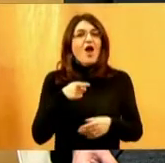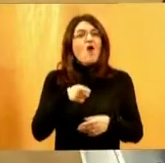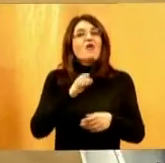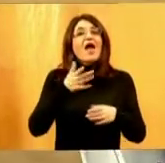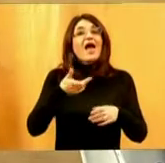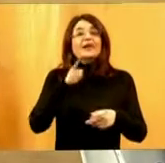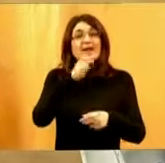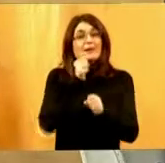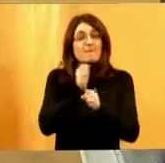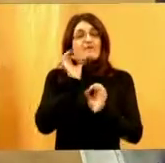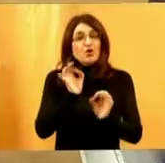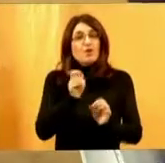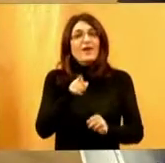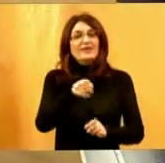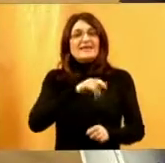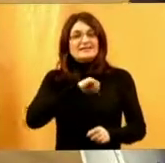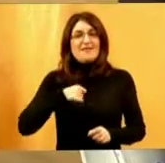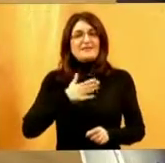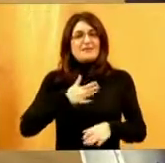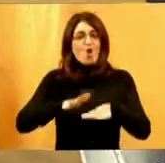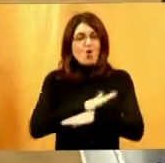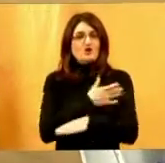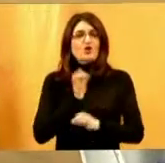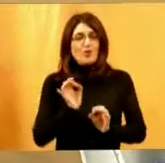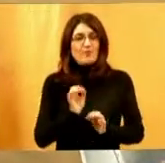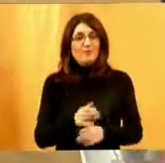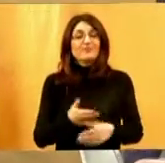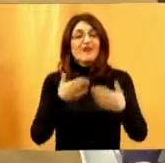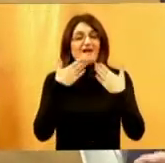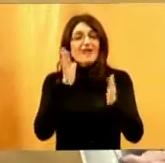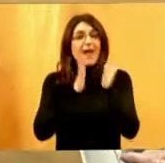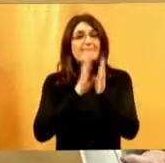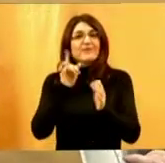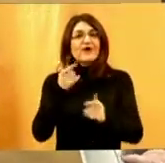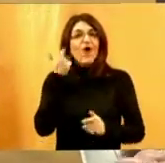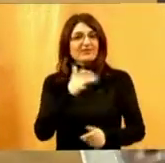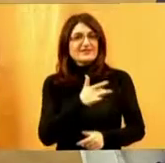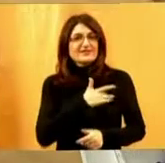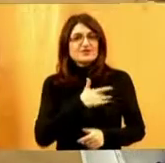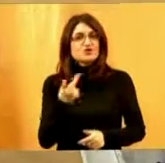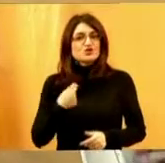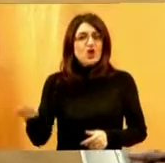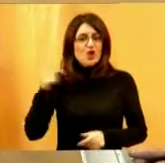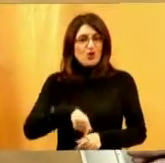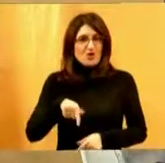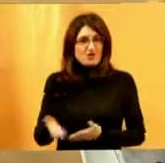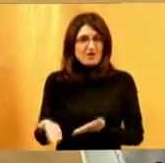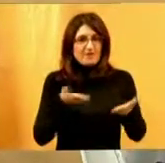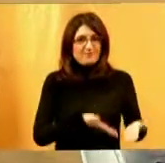posebnu. Čini dobro, osjećaj se dobro. Miro, hvala vam od srca što ste bila moja gošća. Hvala svima